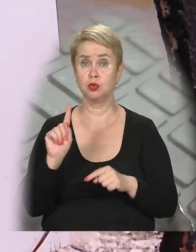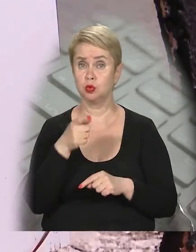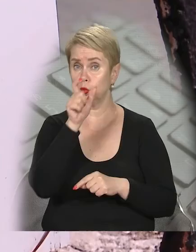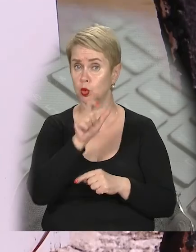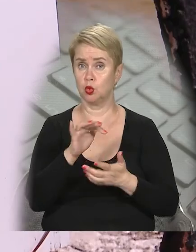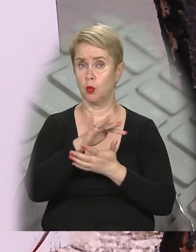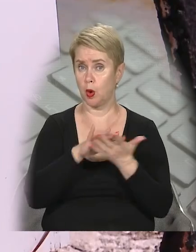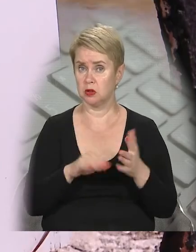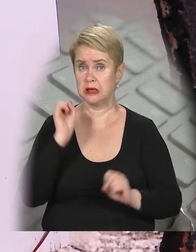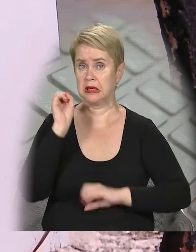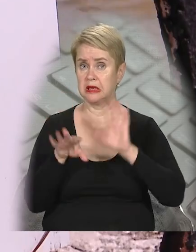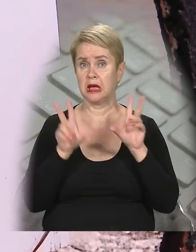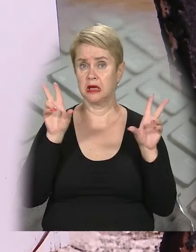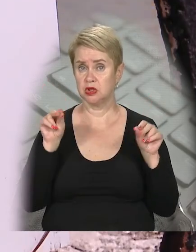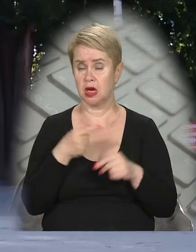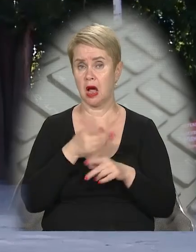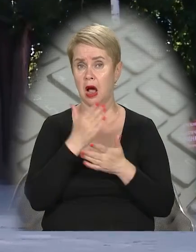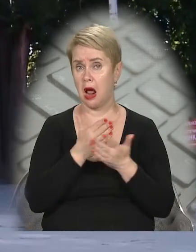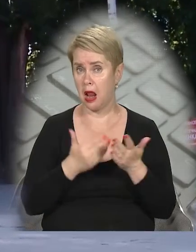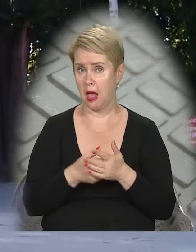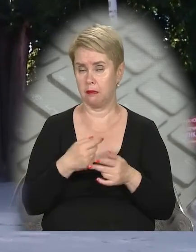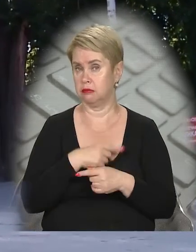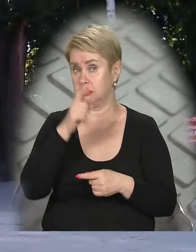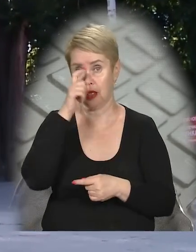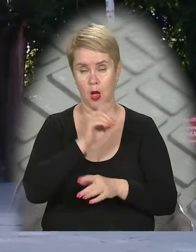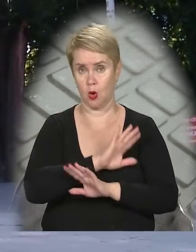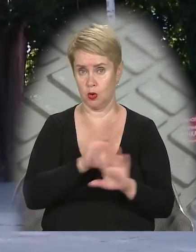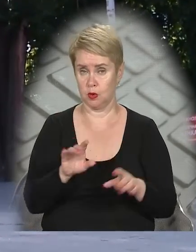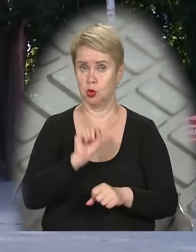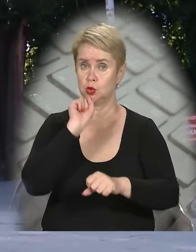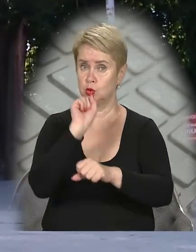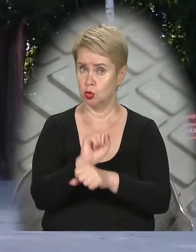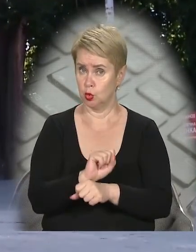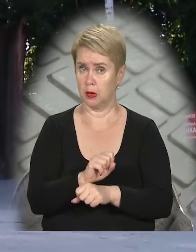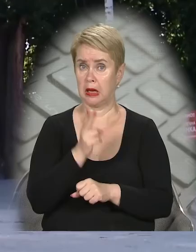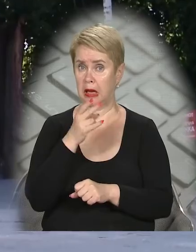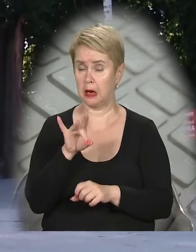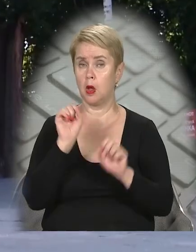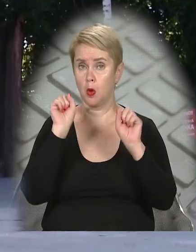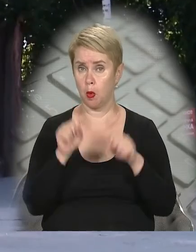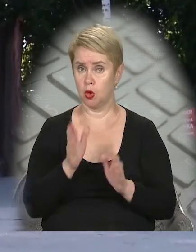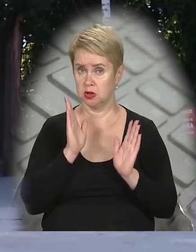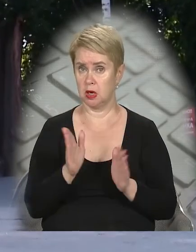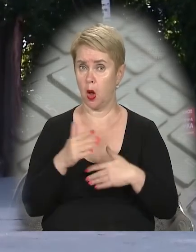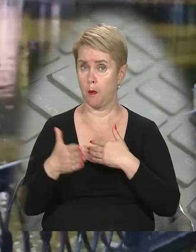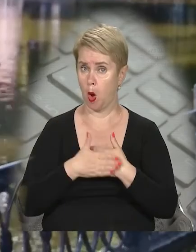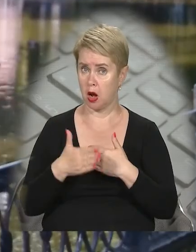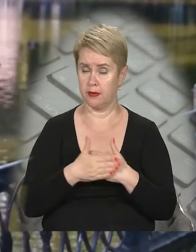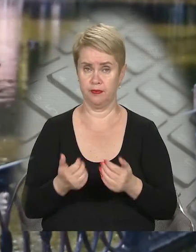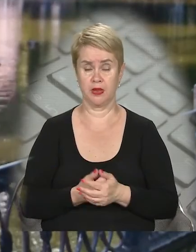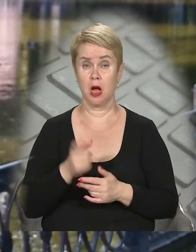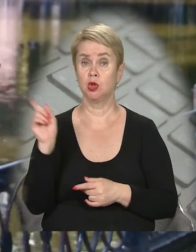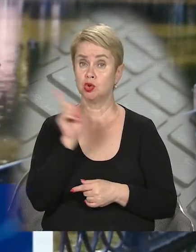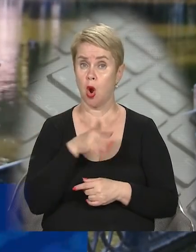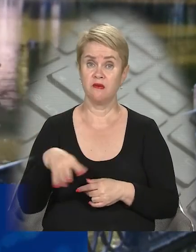люди продовжують кидати качкам? Хліб та недоядки не розуміє. Зупинити їх, каже Кирило, можуть тільки покарання. Для